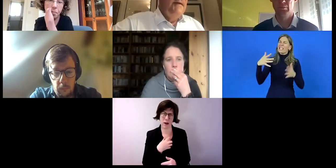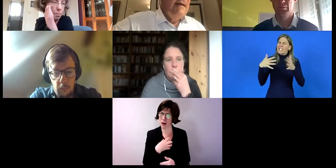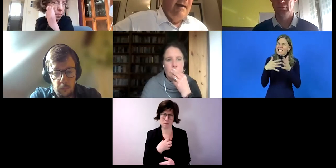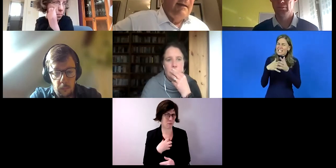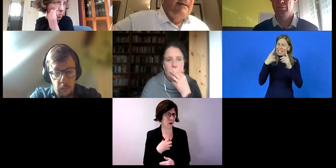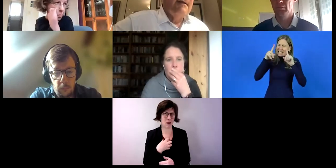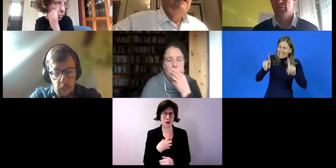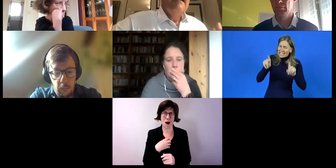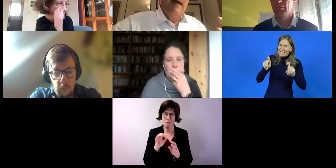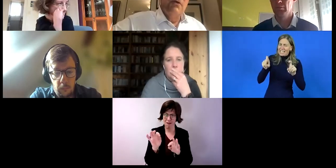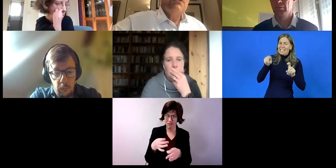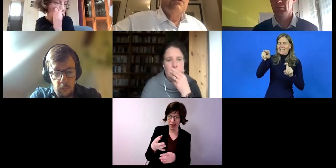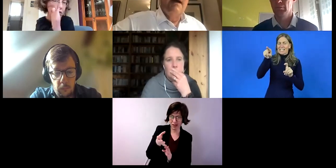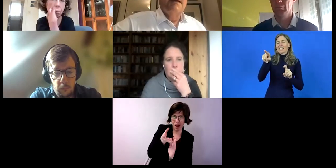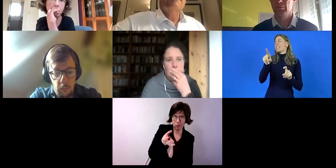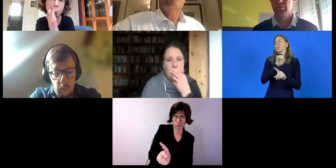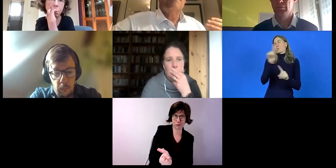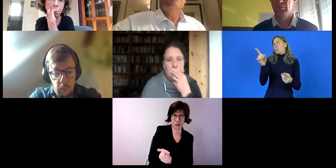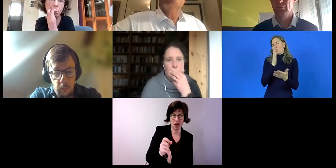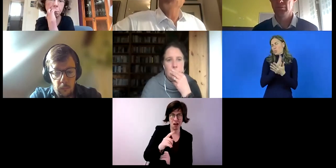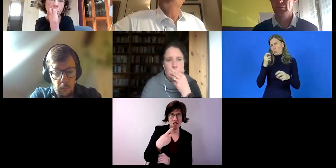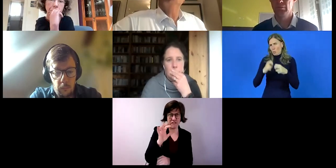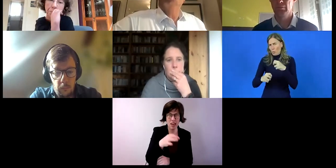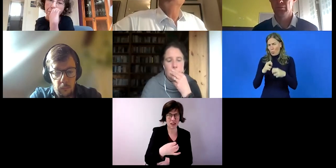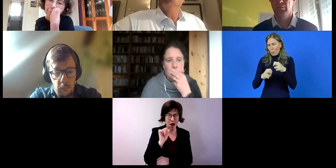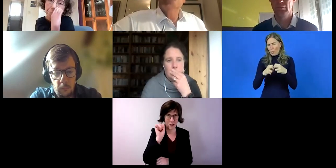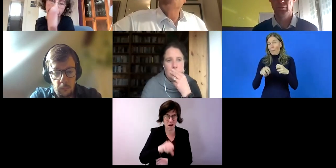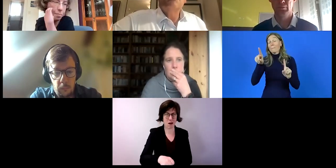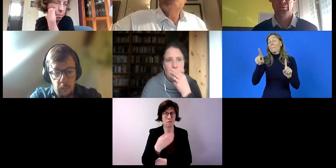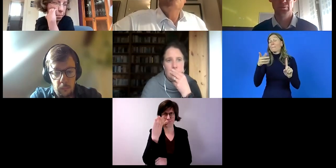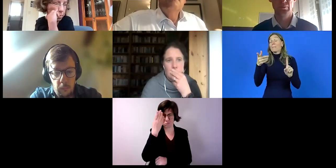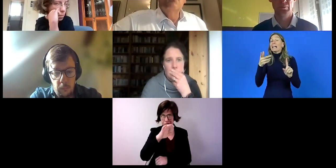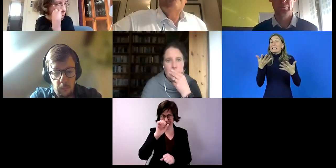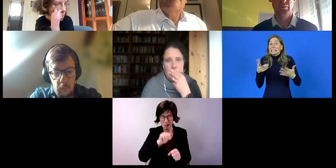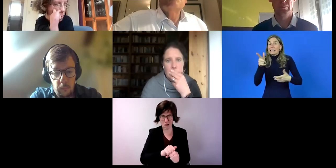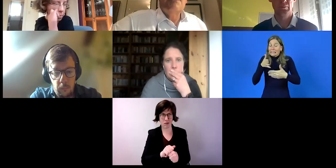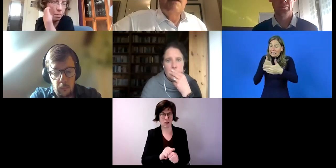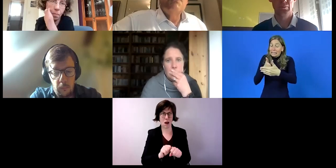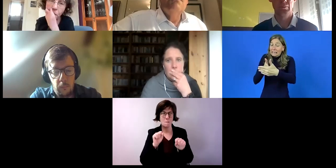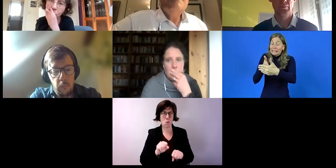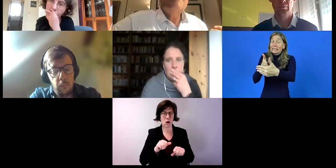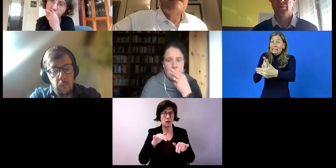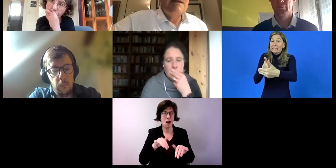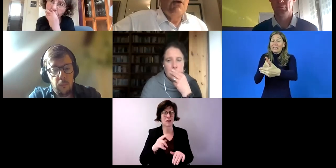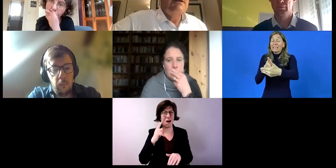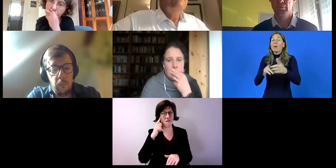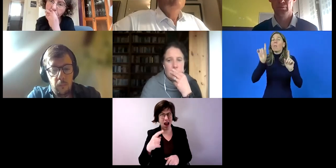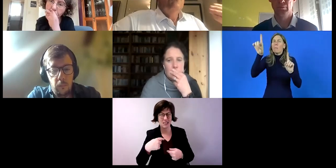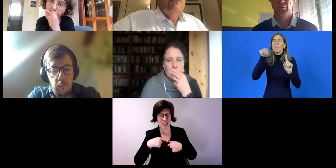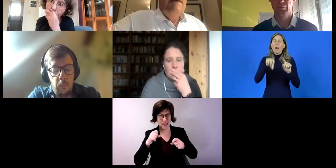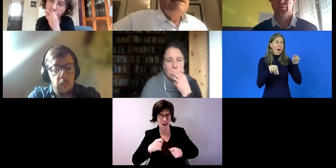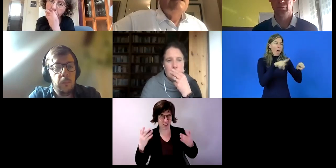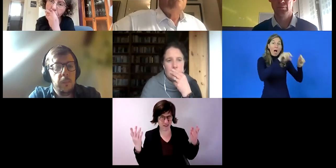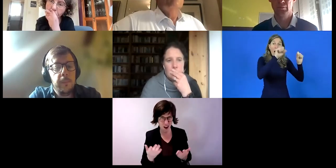Fähigkeiten herauszuarbeiten und damit den jungen Menschen Möglichkeiten zu geben, zu wissen, was sie können